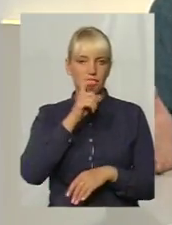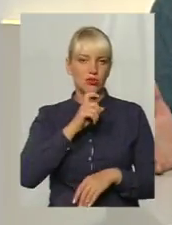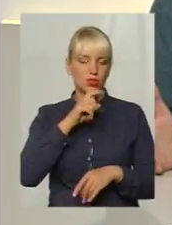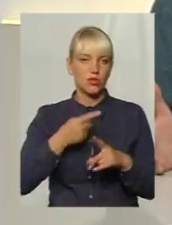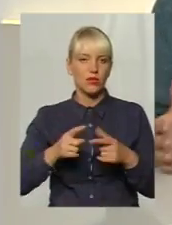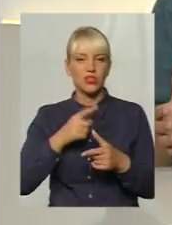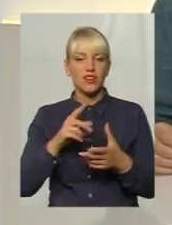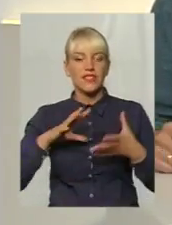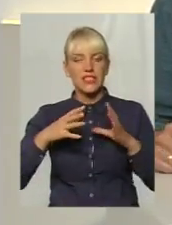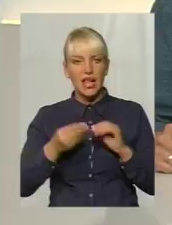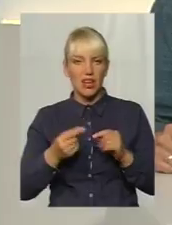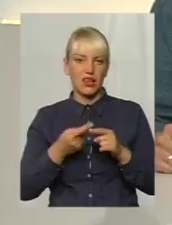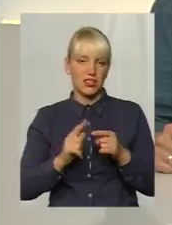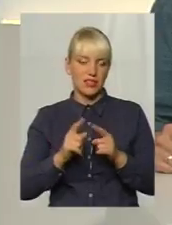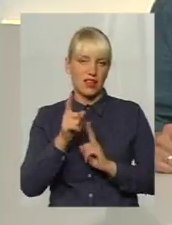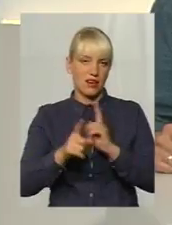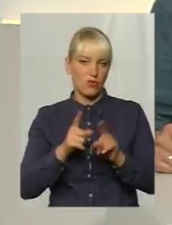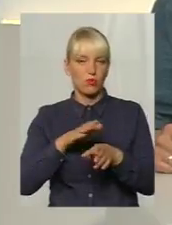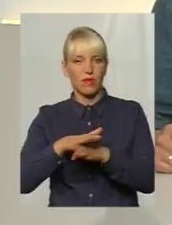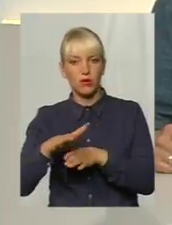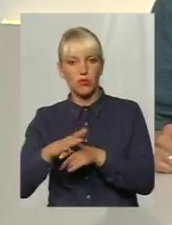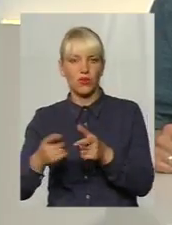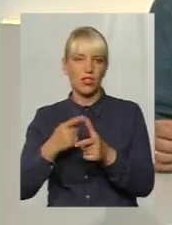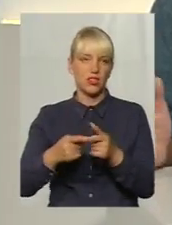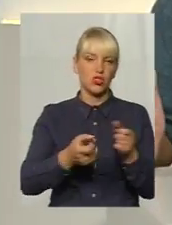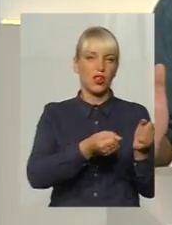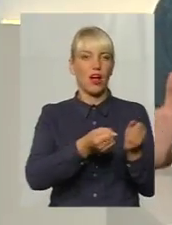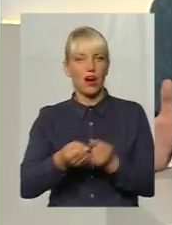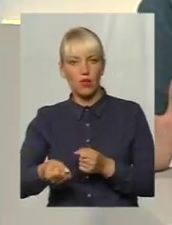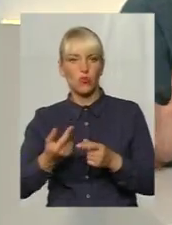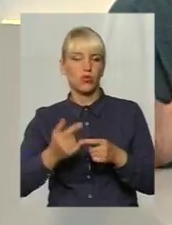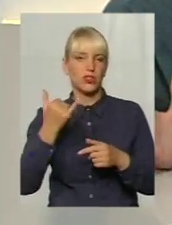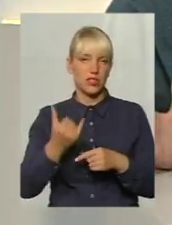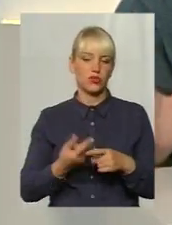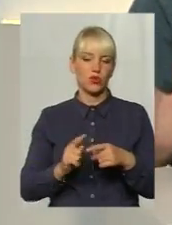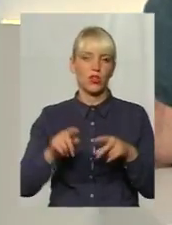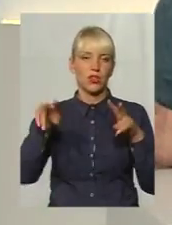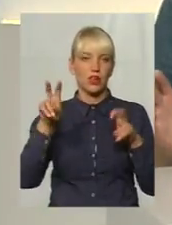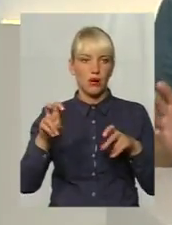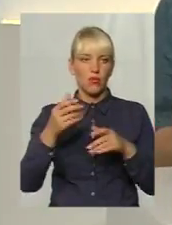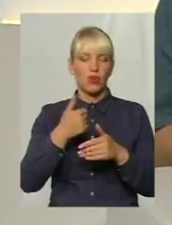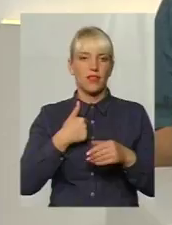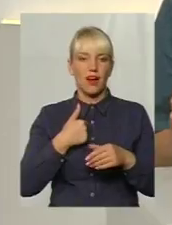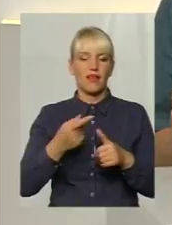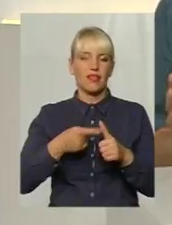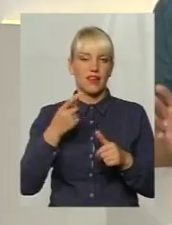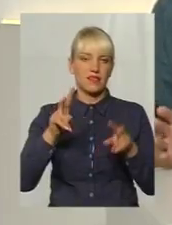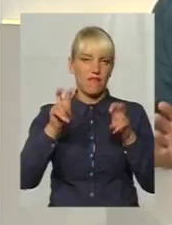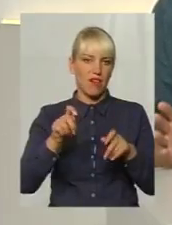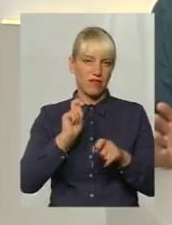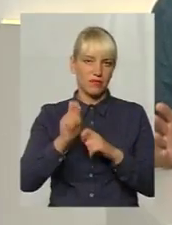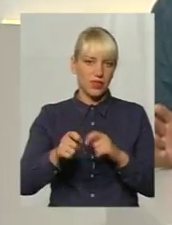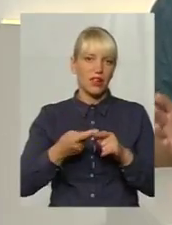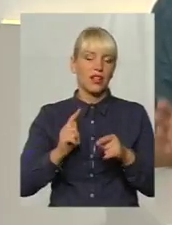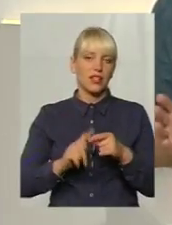взагалі вона якось відбувається, ця медична реформа, чи вона гальмується. Сьогодні я отокреслив цю тему, назвав її наступним